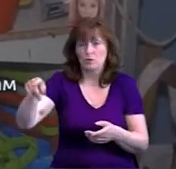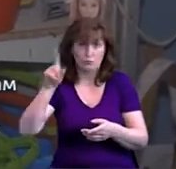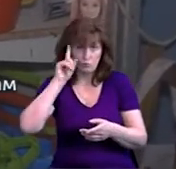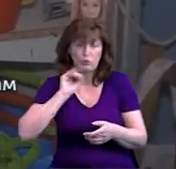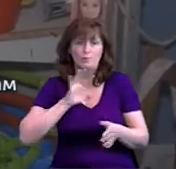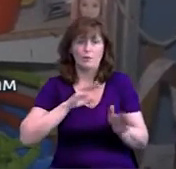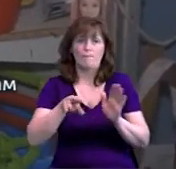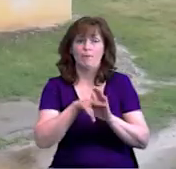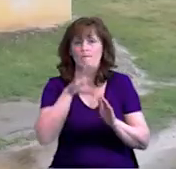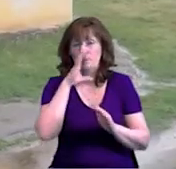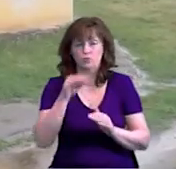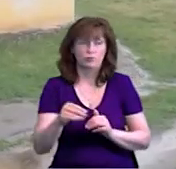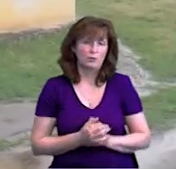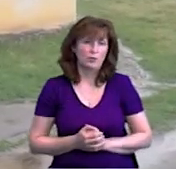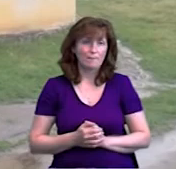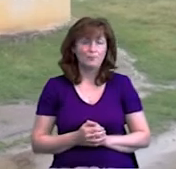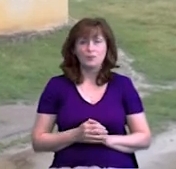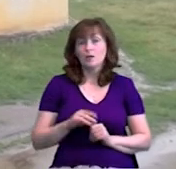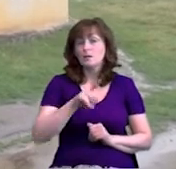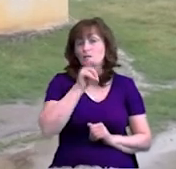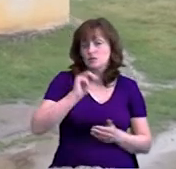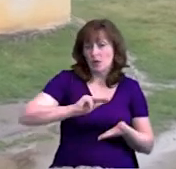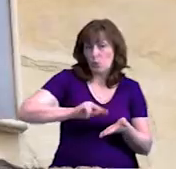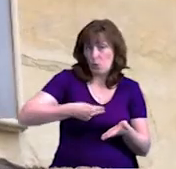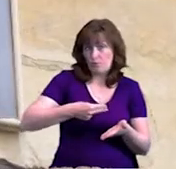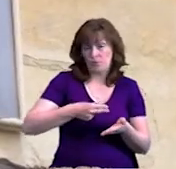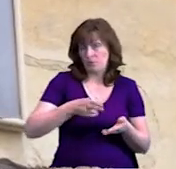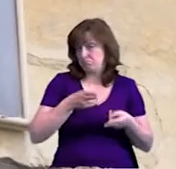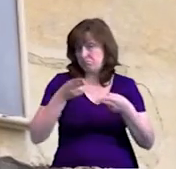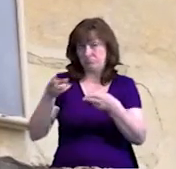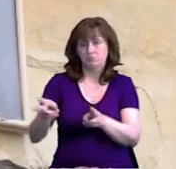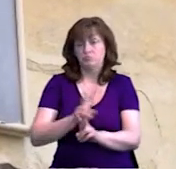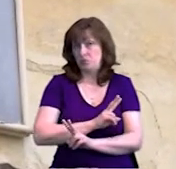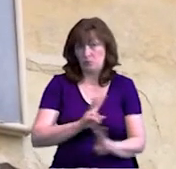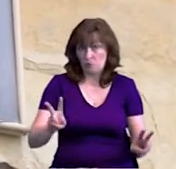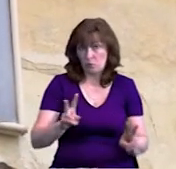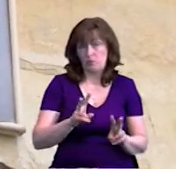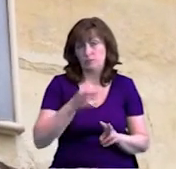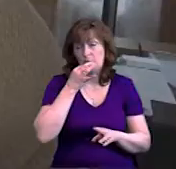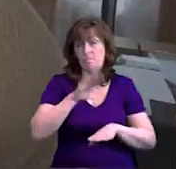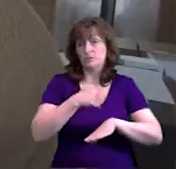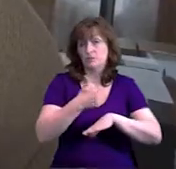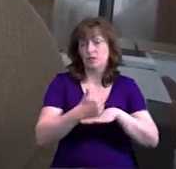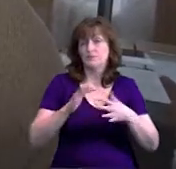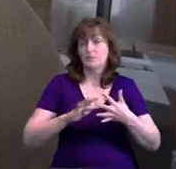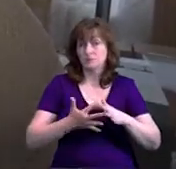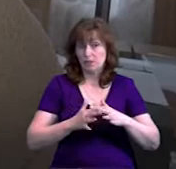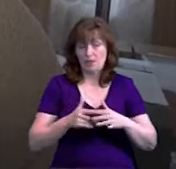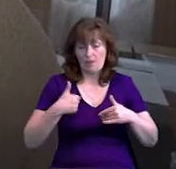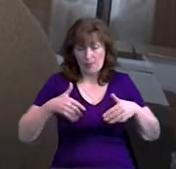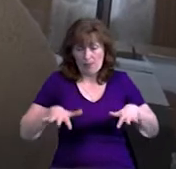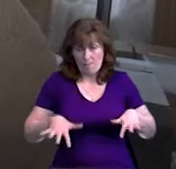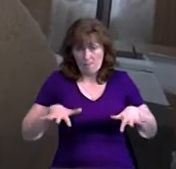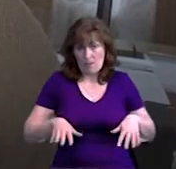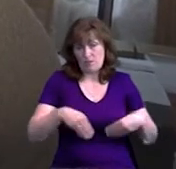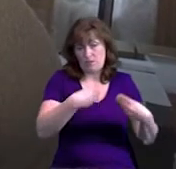приїжджають свої справи. За довідками селяни в райцентр не їздять, каже виконувачка обов'язків старости села. На місці ми справки